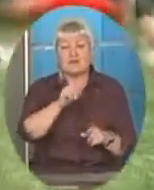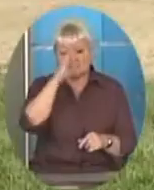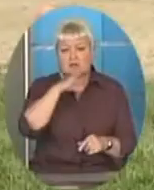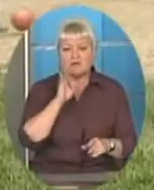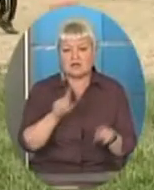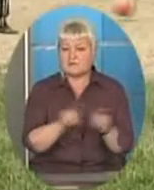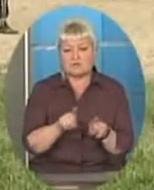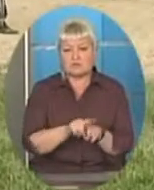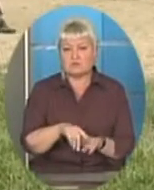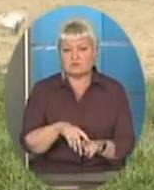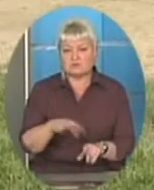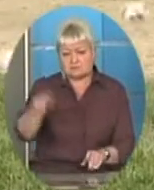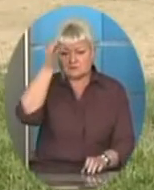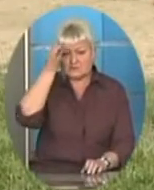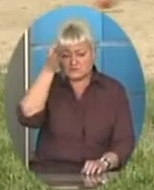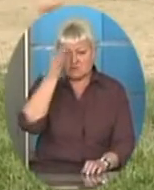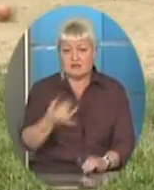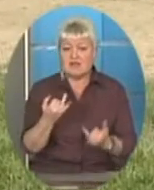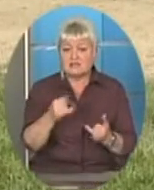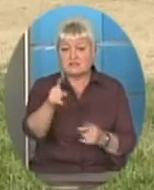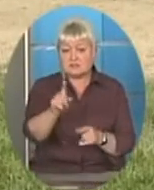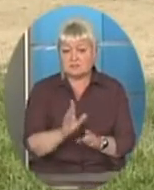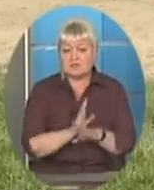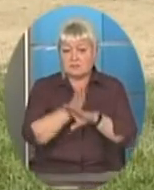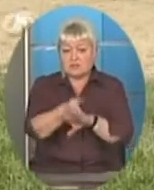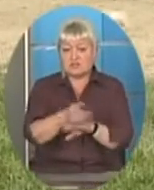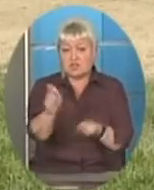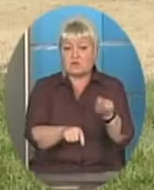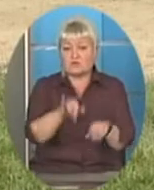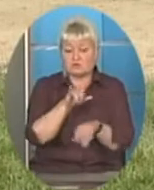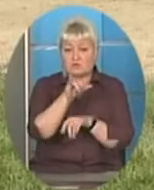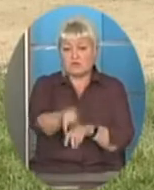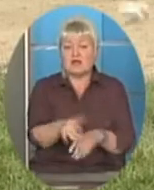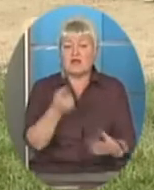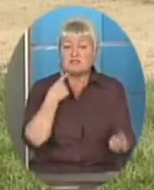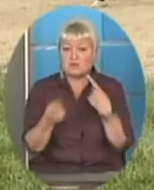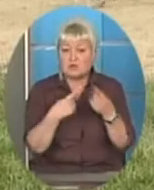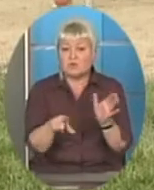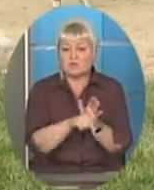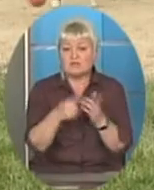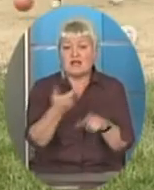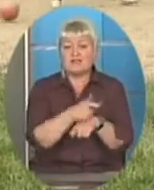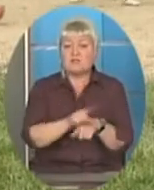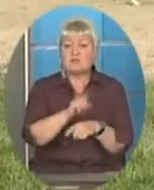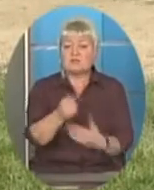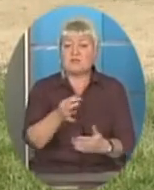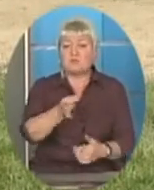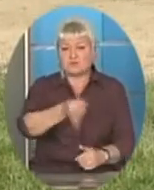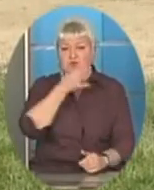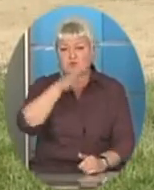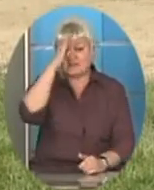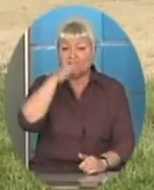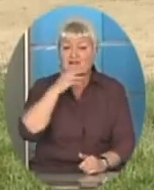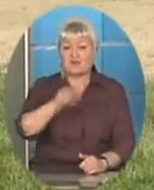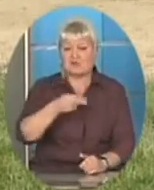Зараз вони приїжджають до мене, спілкуються зі мною. Найбільше мені подобається тату, ніж